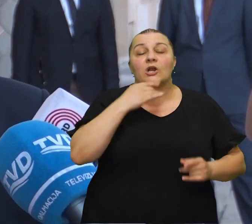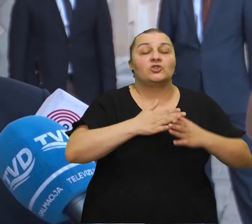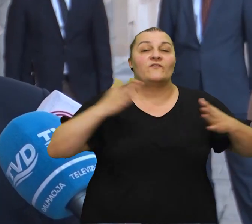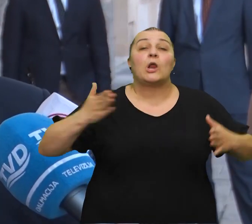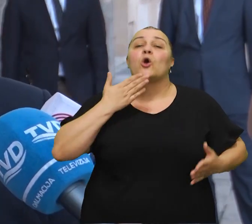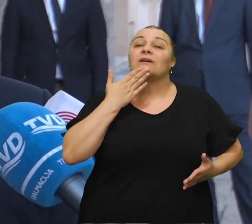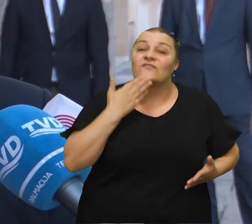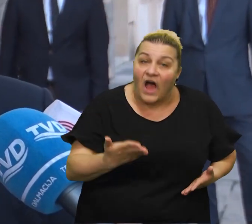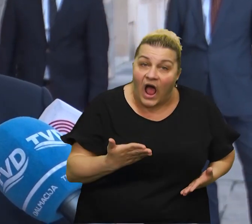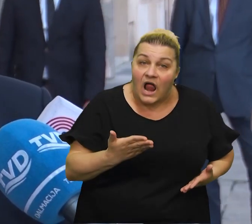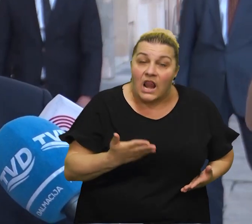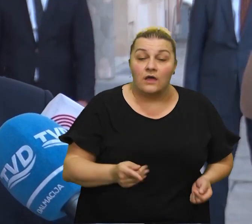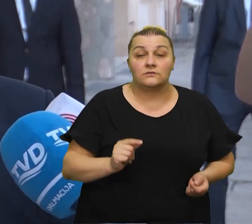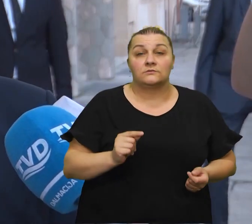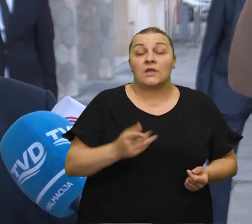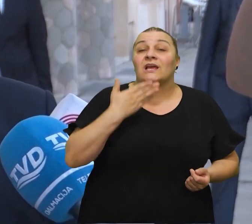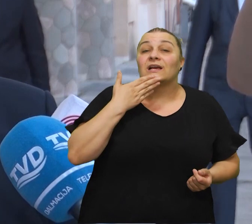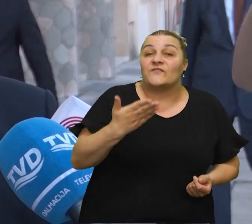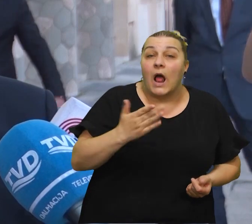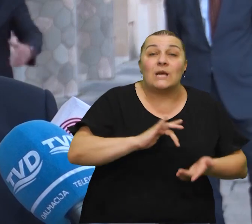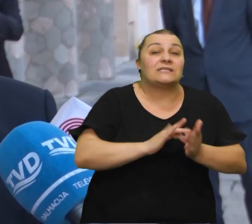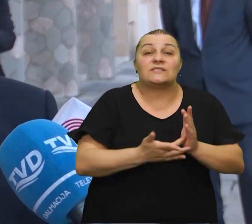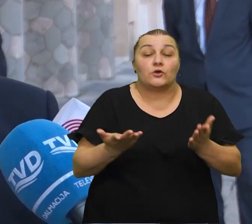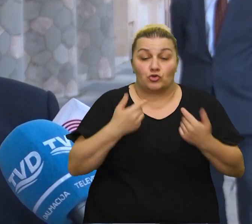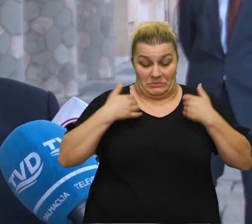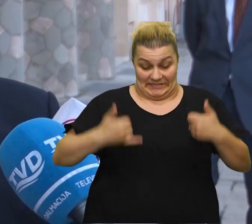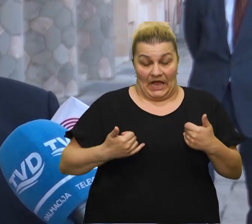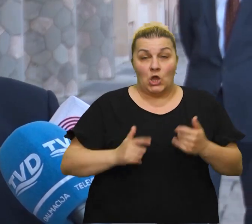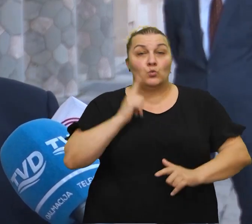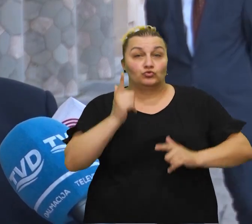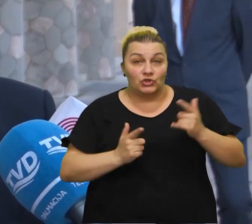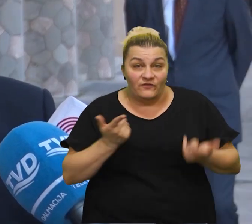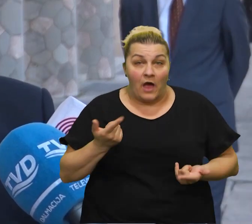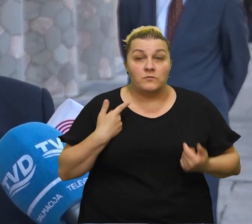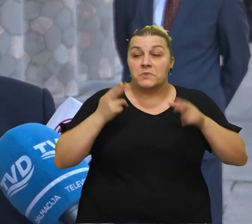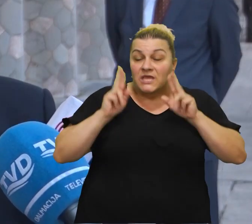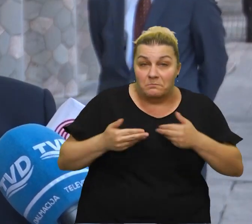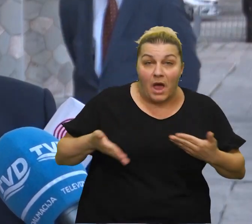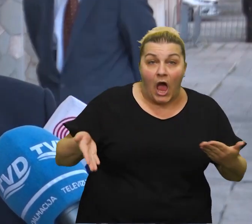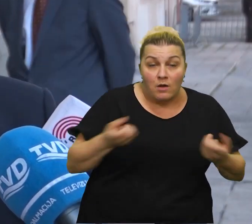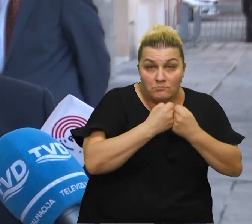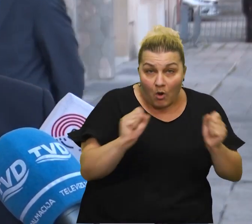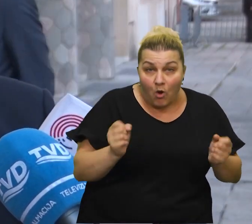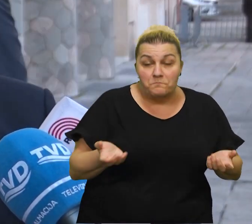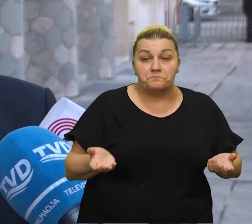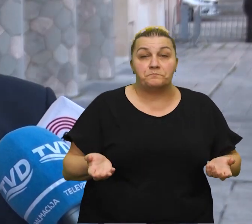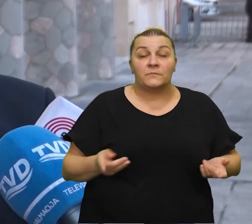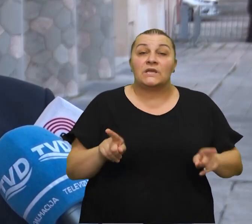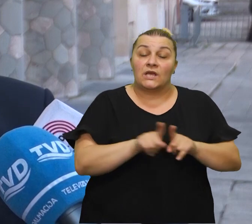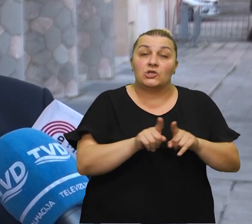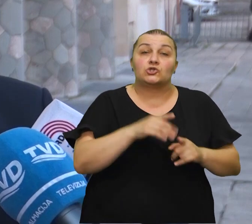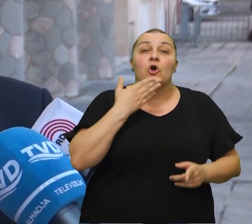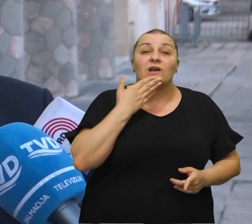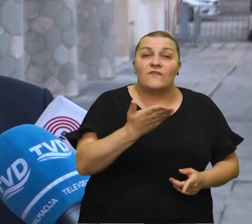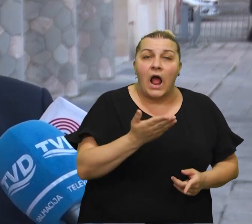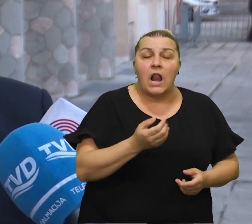jedno veliko hvala. Hvala im za ono sve što danas uživamo, što danas imamo. Hvala im i